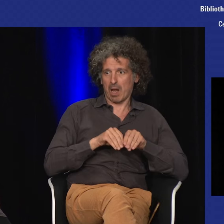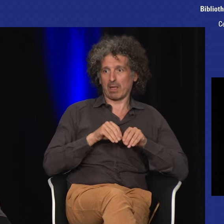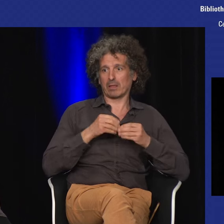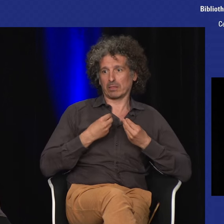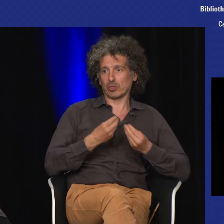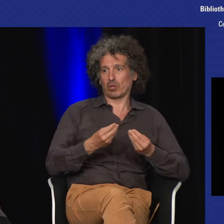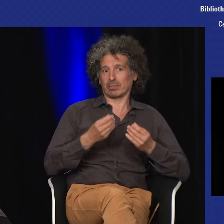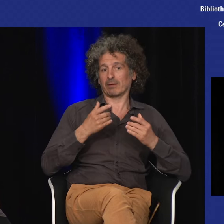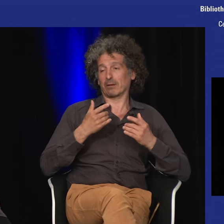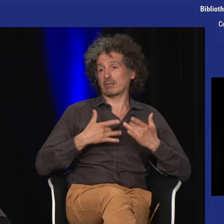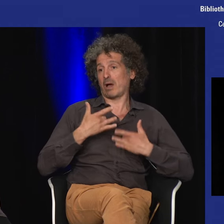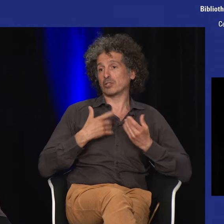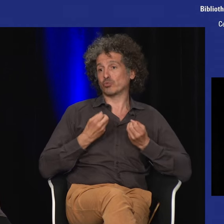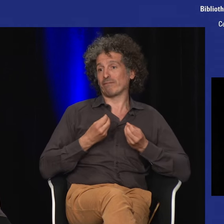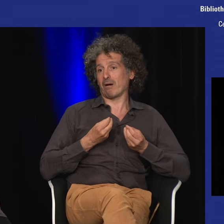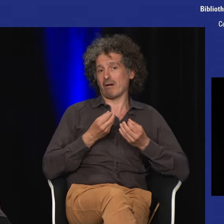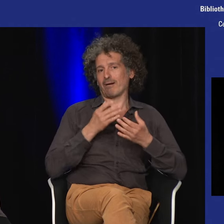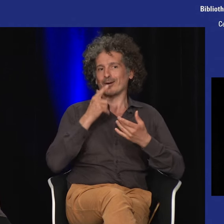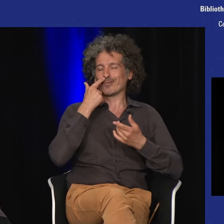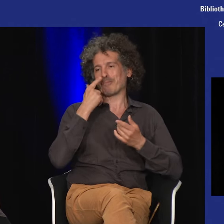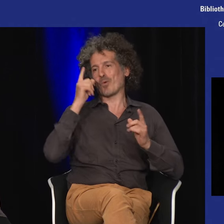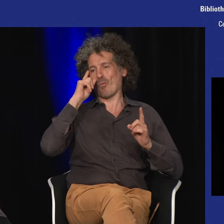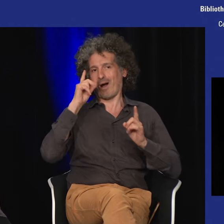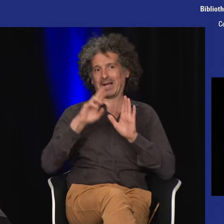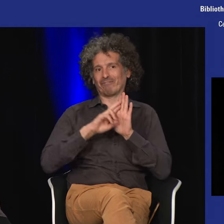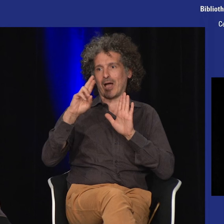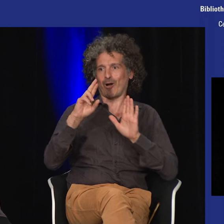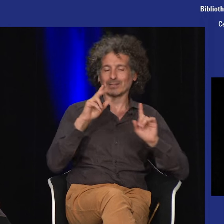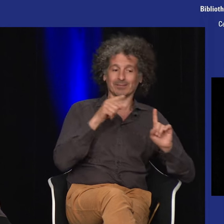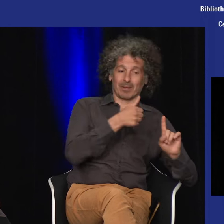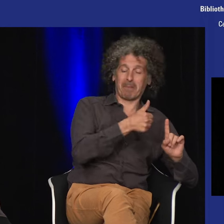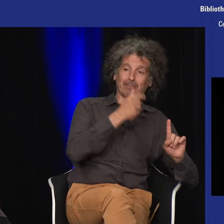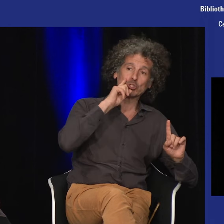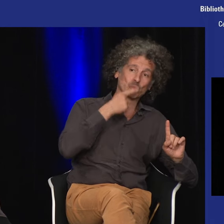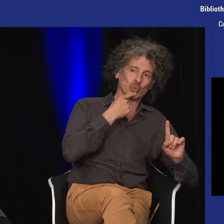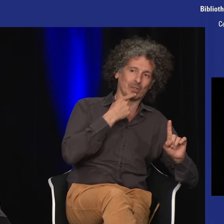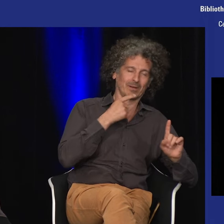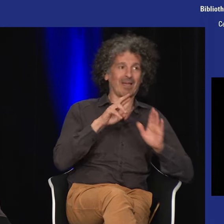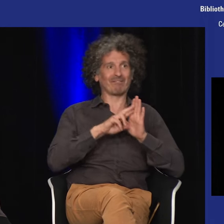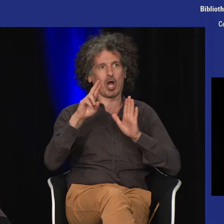problèmes personnels d'identité de familiaux et